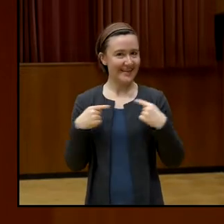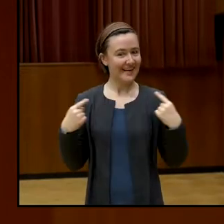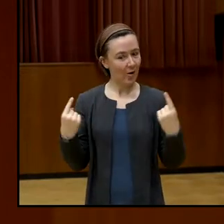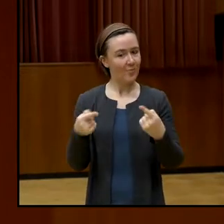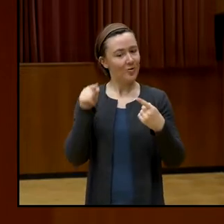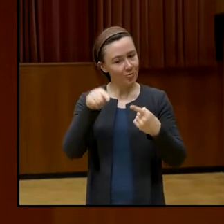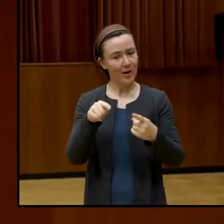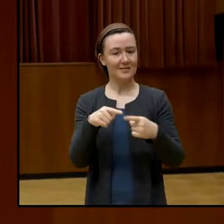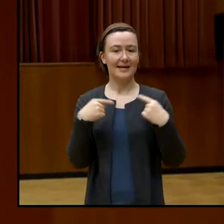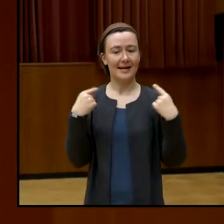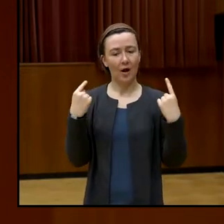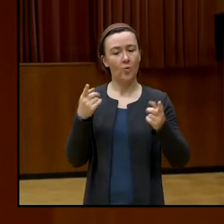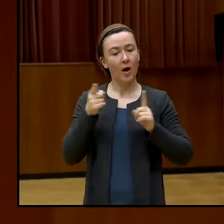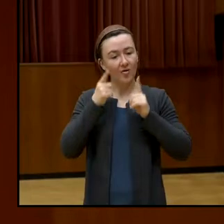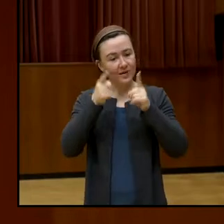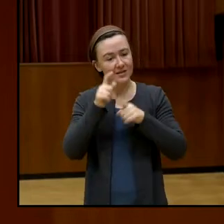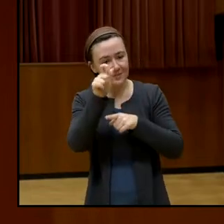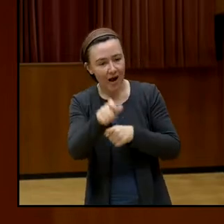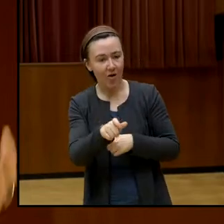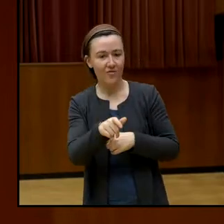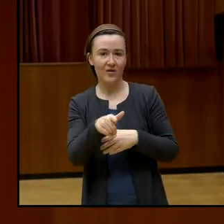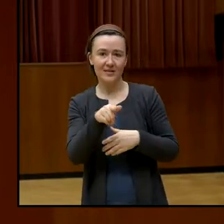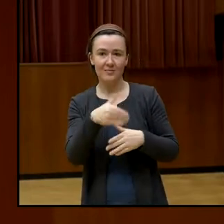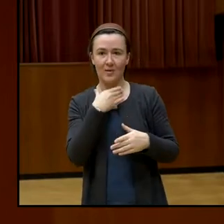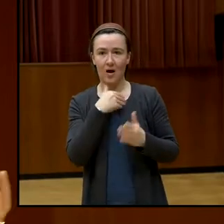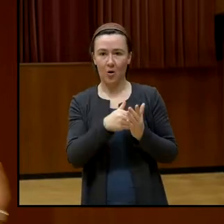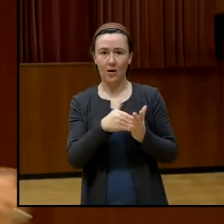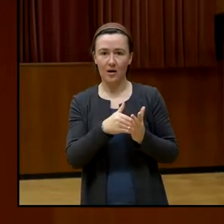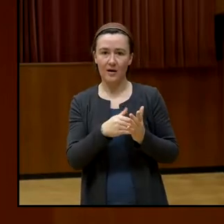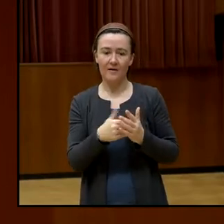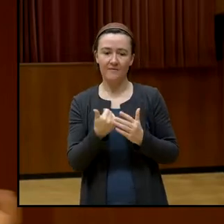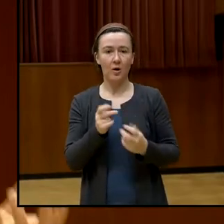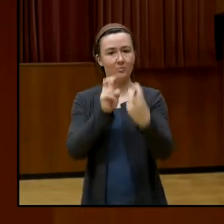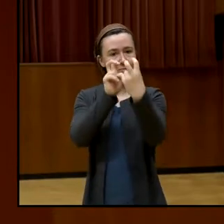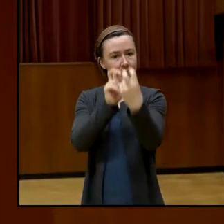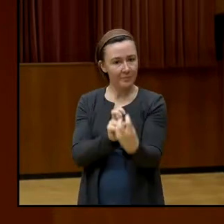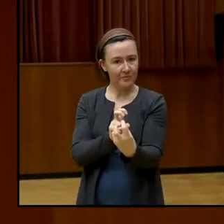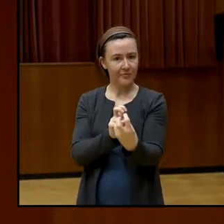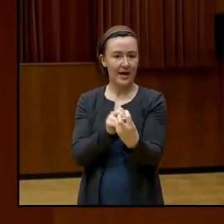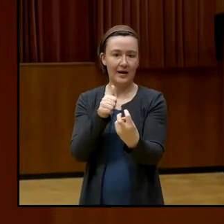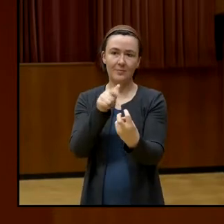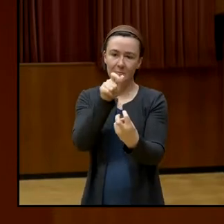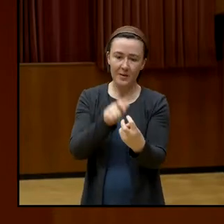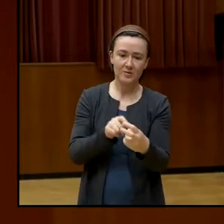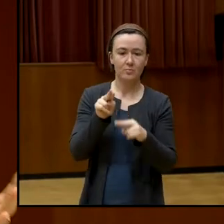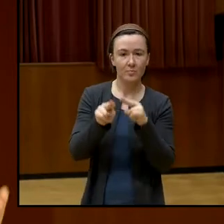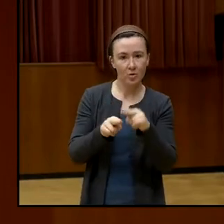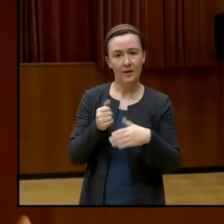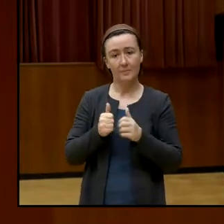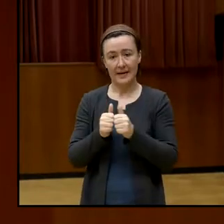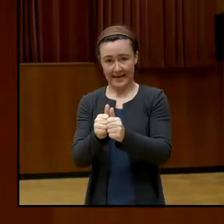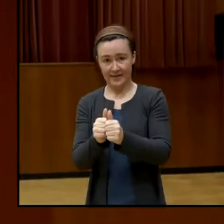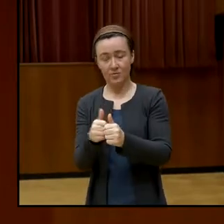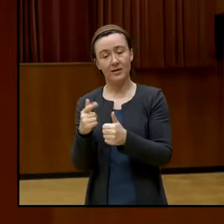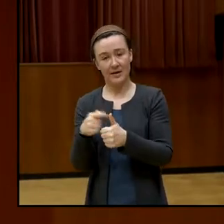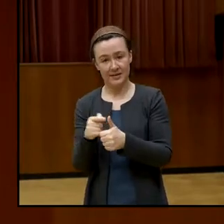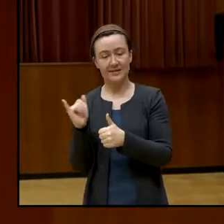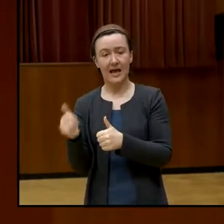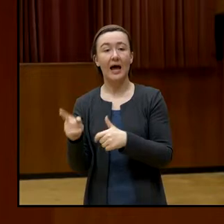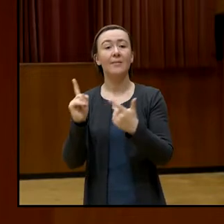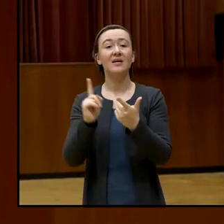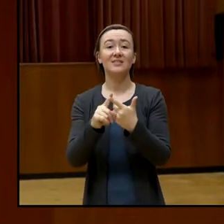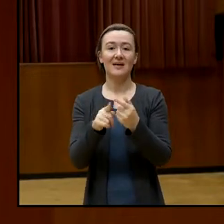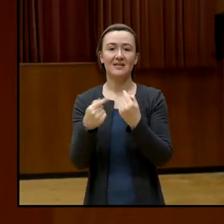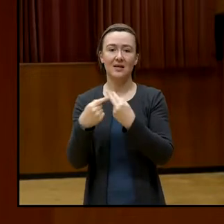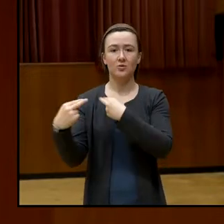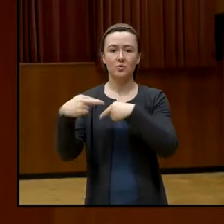und die Aufmerksamkeit, sie brauchen, weil sie allein sind mit der Person, die sie betreut und begleitet. Aber andererseits gibt es da auch wieder